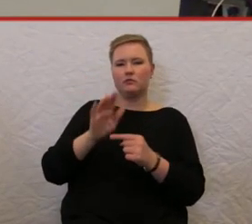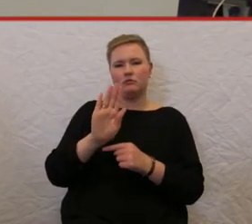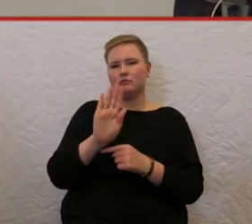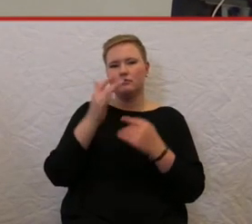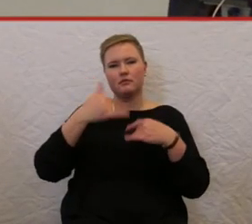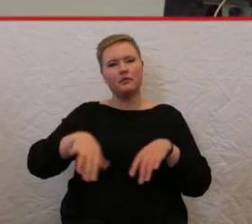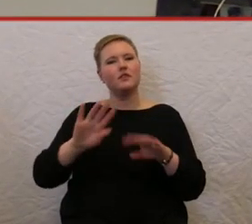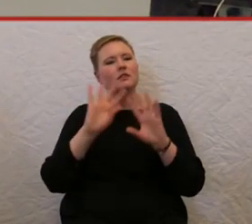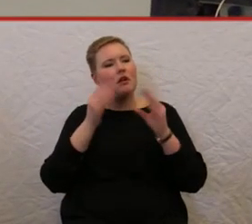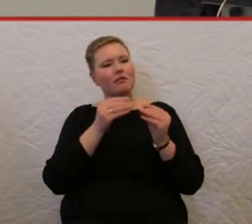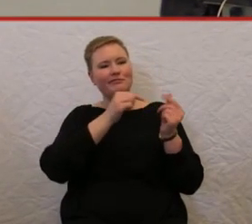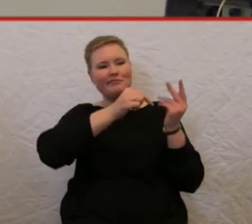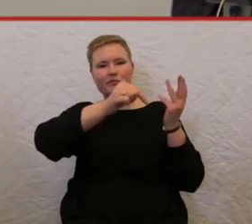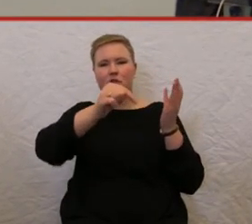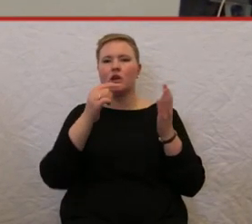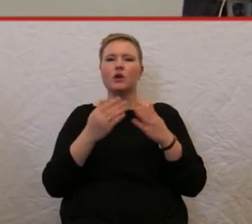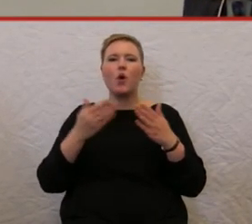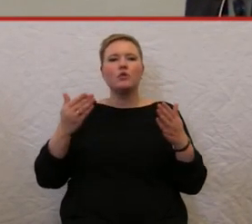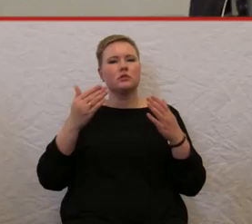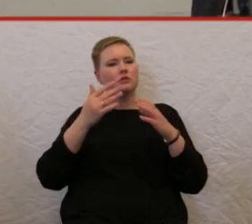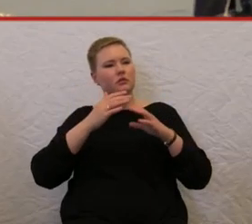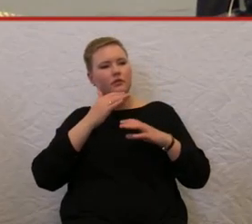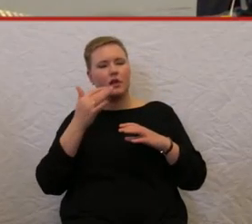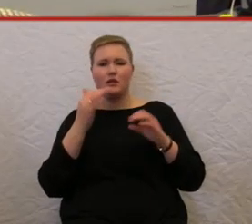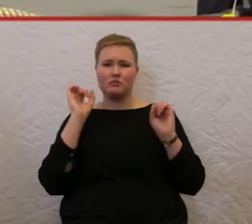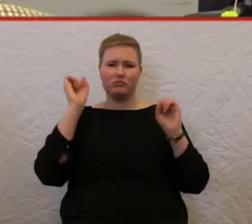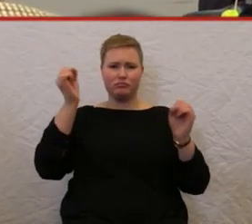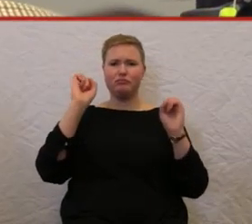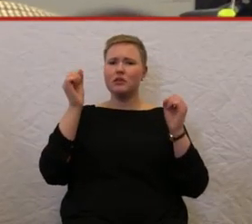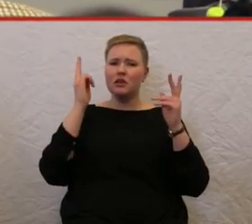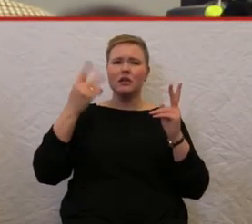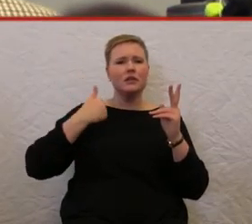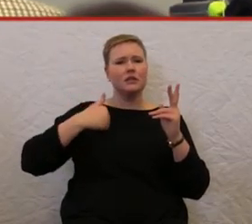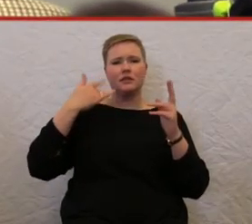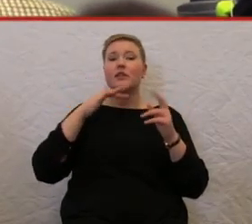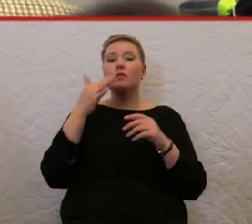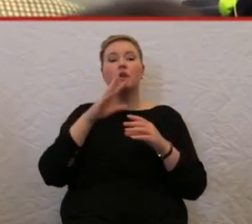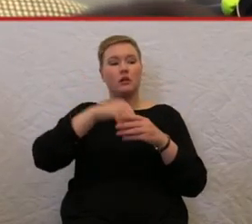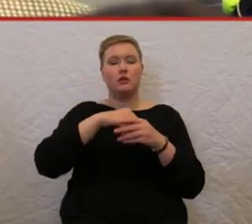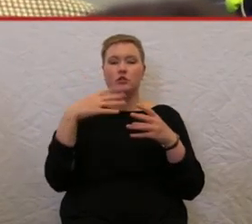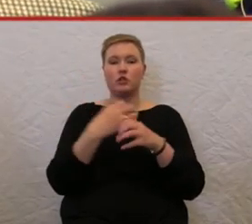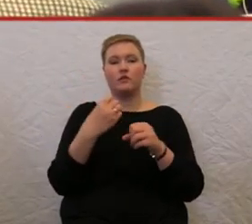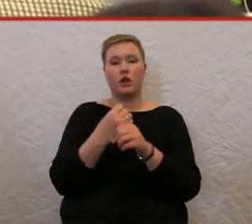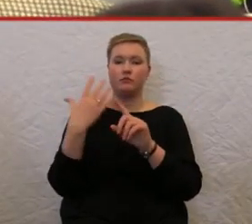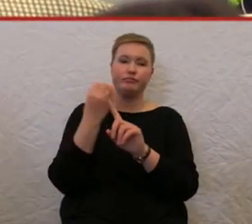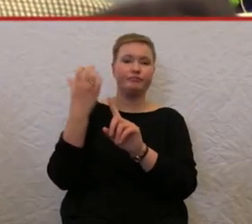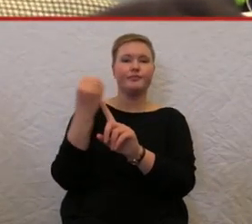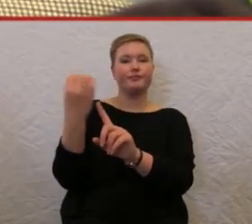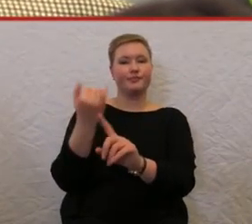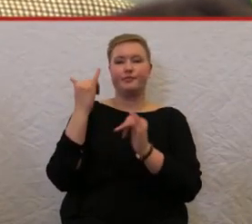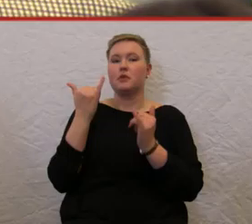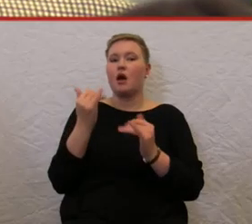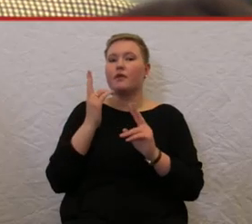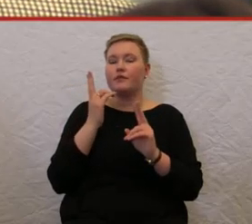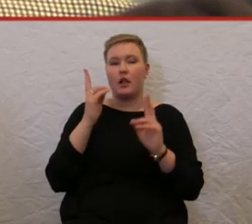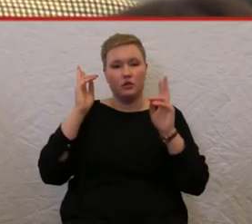große Initiativen und auch sehr große Anstrengungen, die gemacht wurden und auch viel erreicht wurde. Das muss man ganz klar so sehen. Und